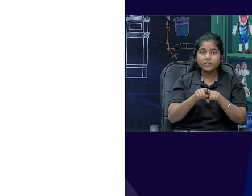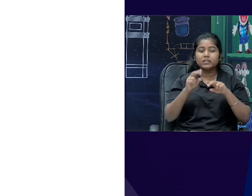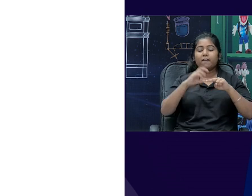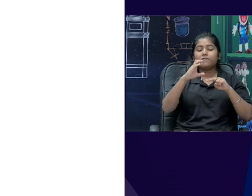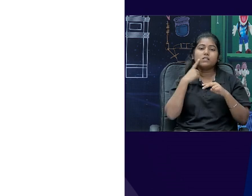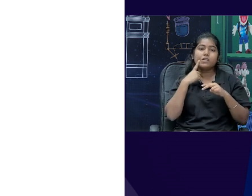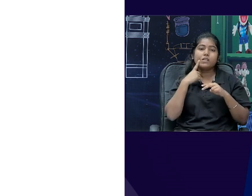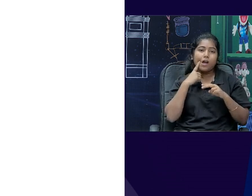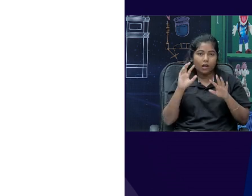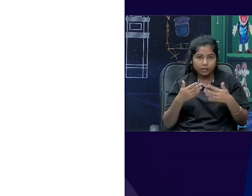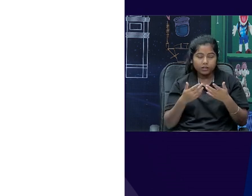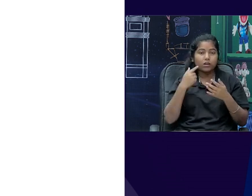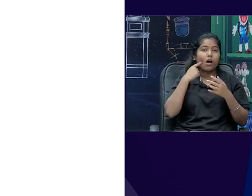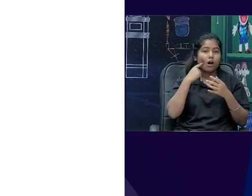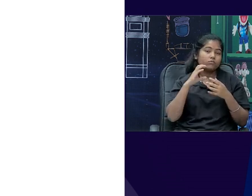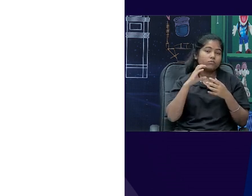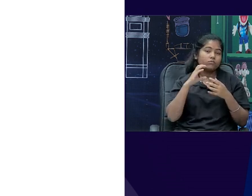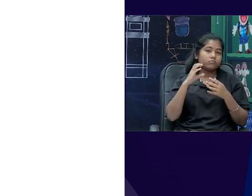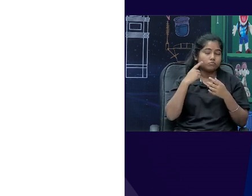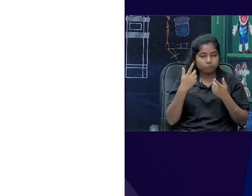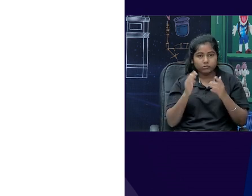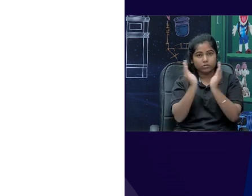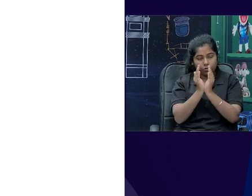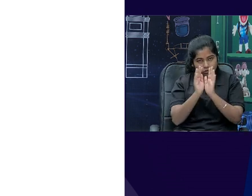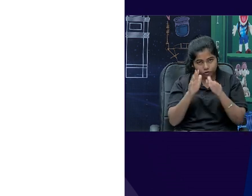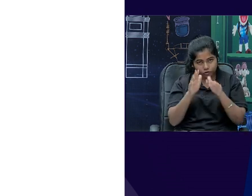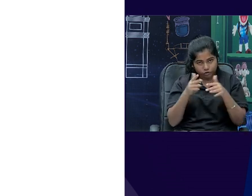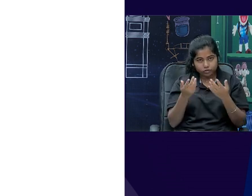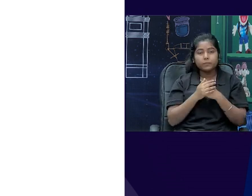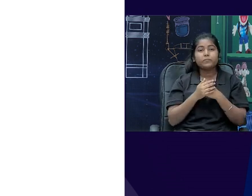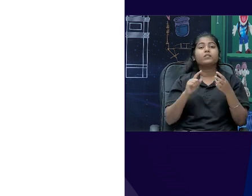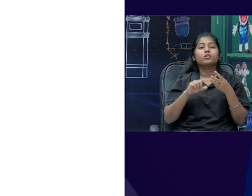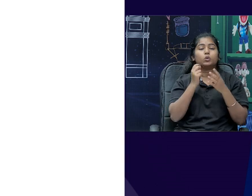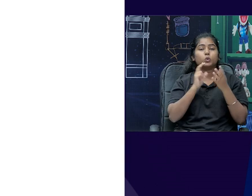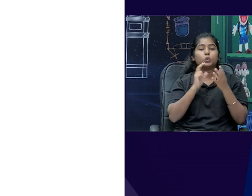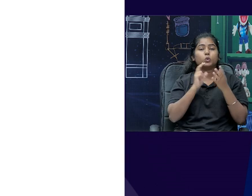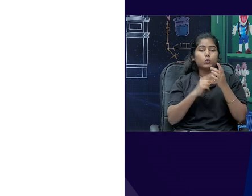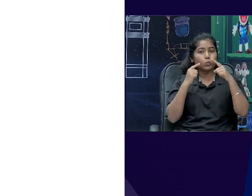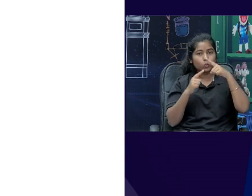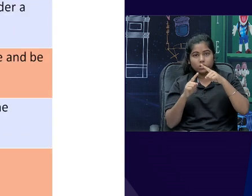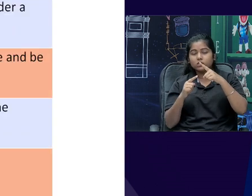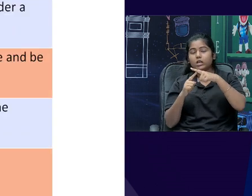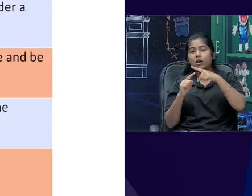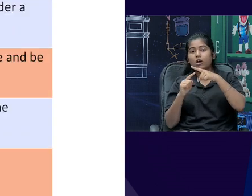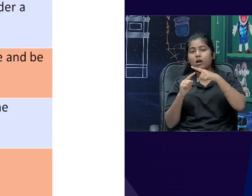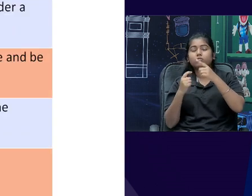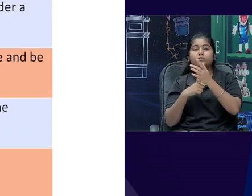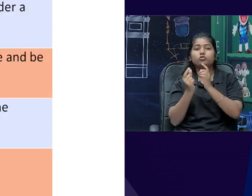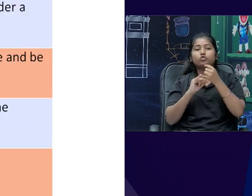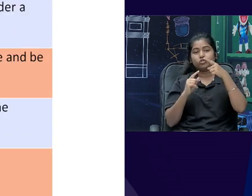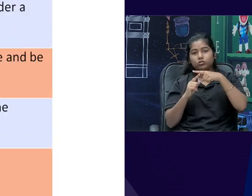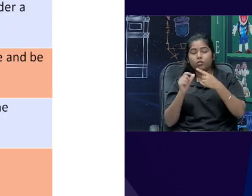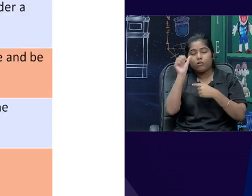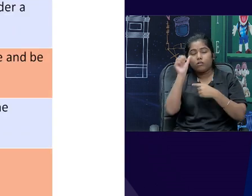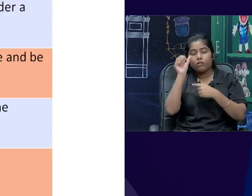of India, industrial finance corporation, life insurance corporation, unit trust of India, और state trading